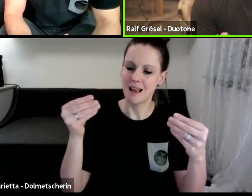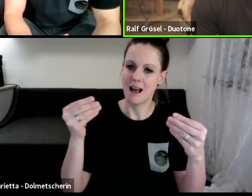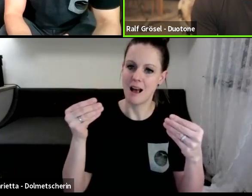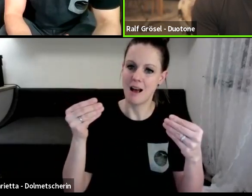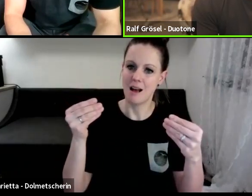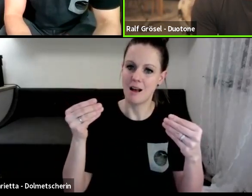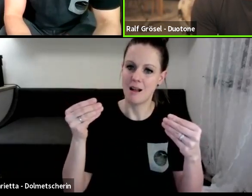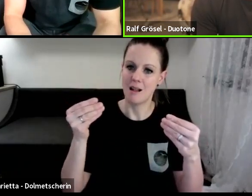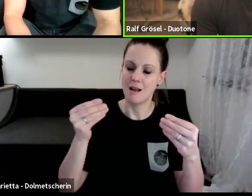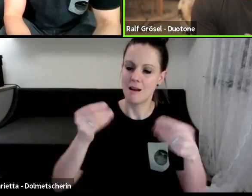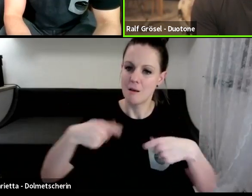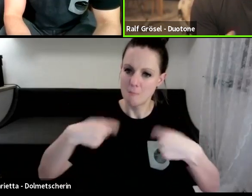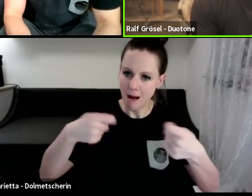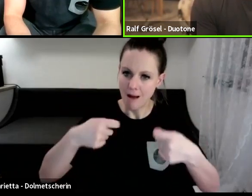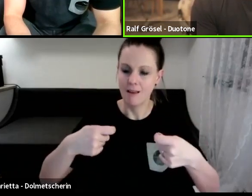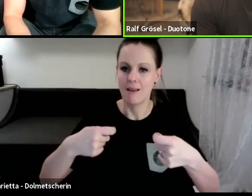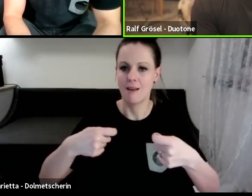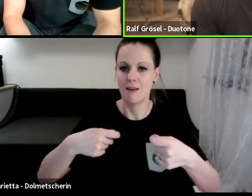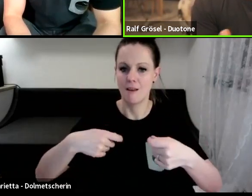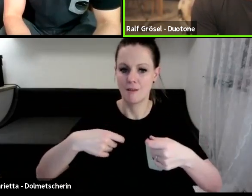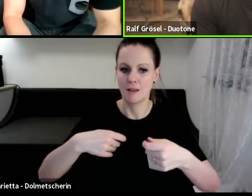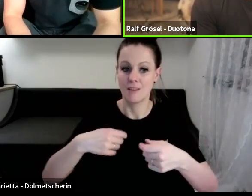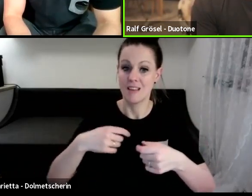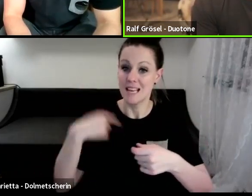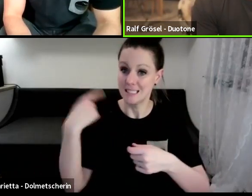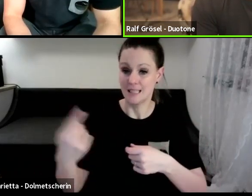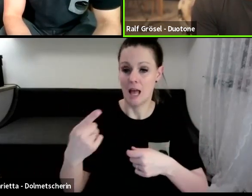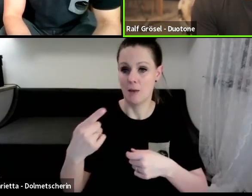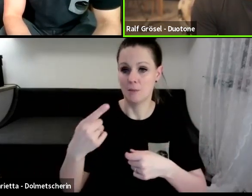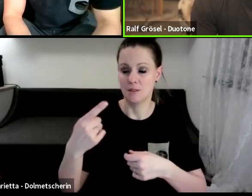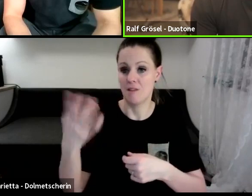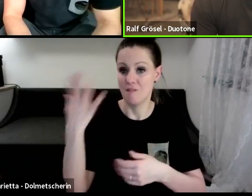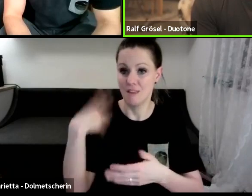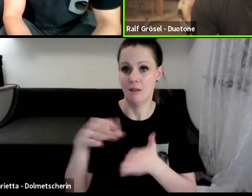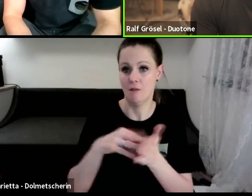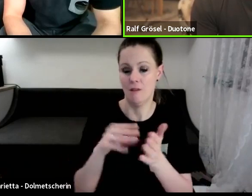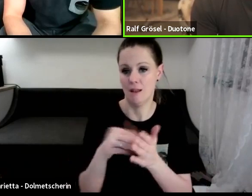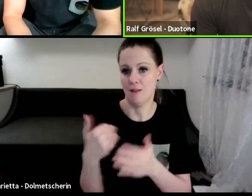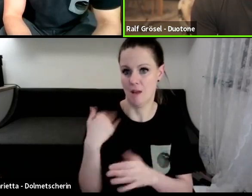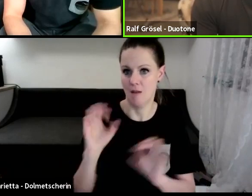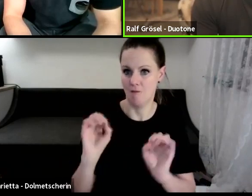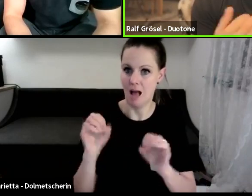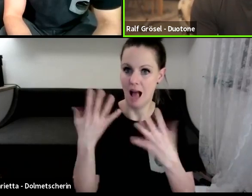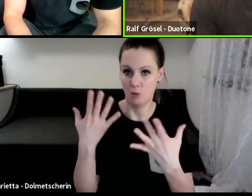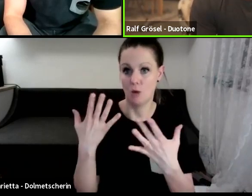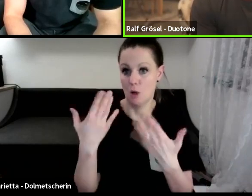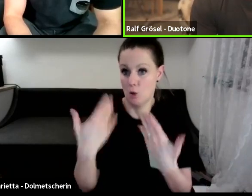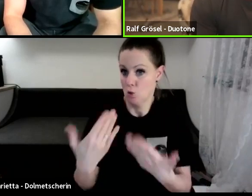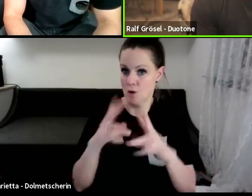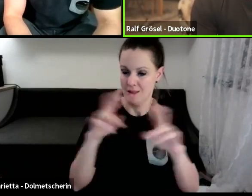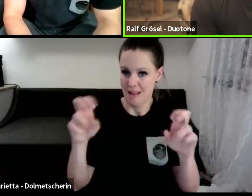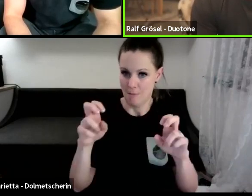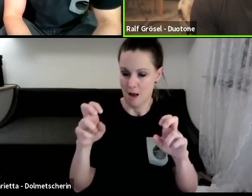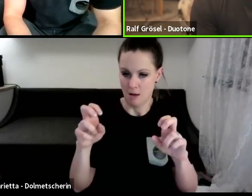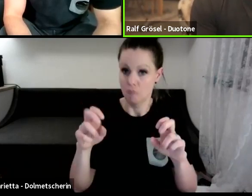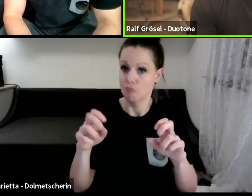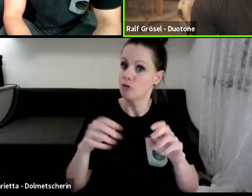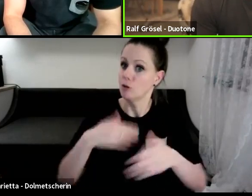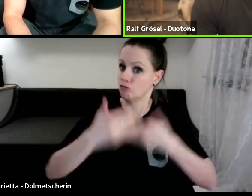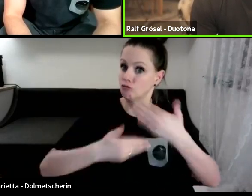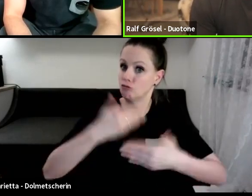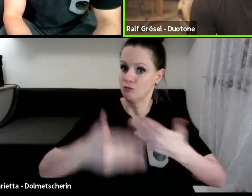vermarktet, vertreibt, herstellt, die recycelt sind. Ist ein Riesenthema aktuell und da tut sich auch was. Ich muss aber auch ganz klar sagen,